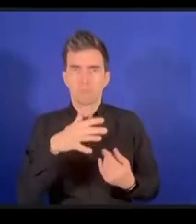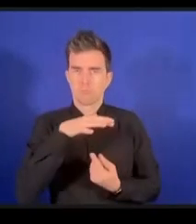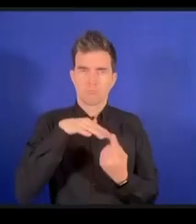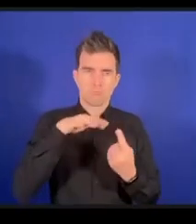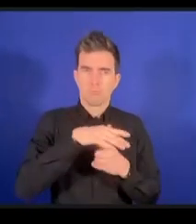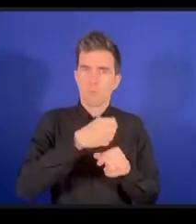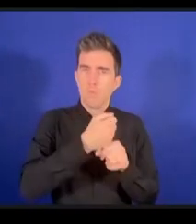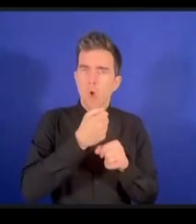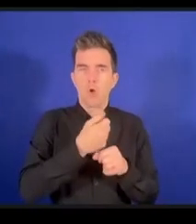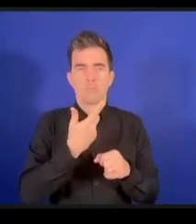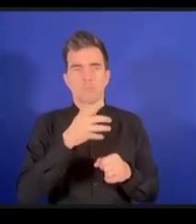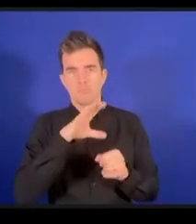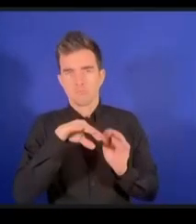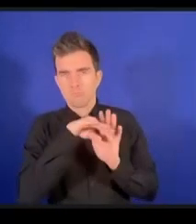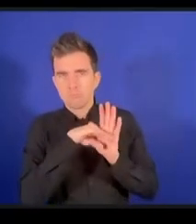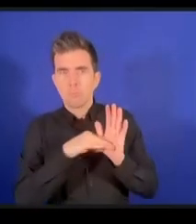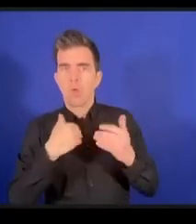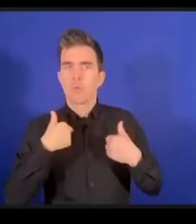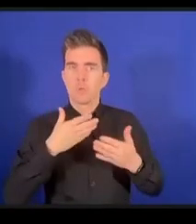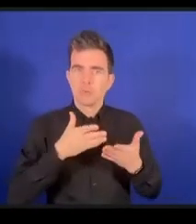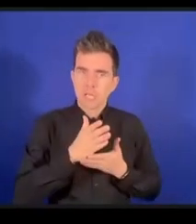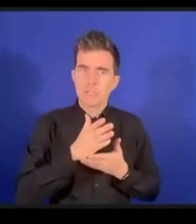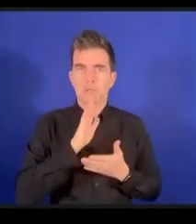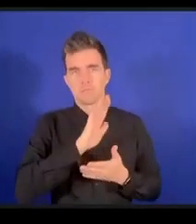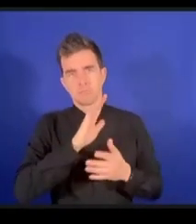les principes d'Internet